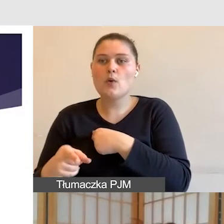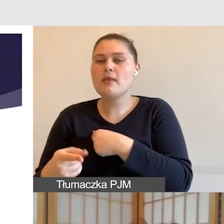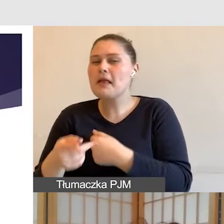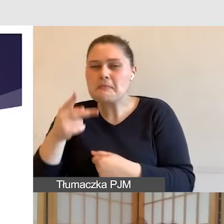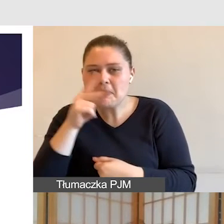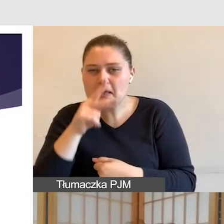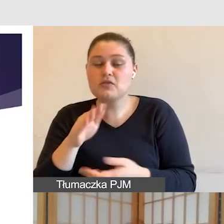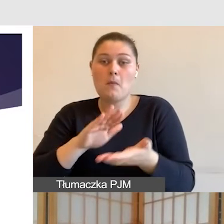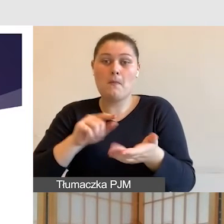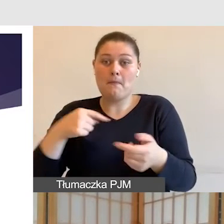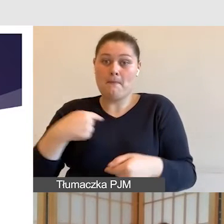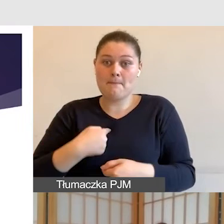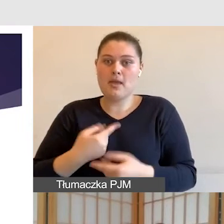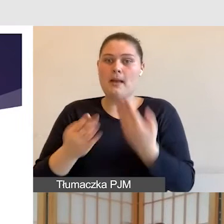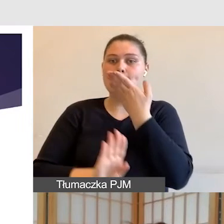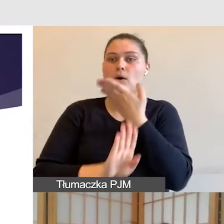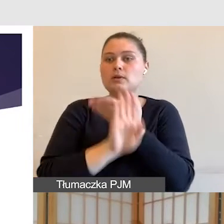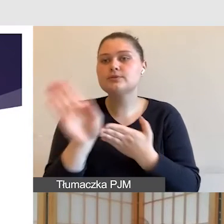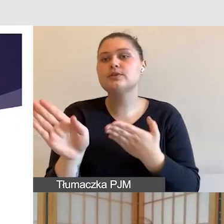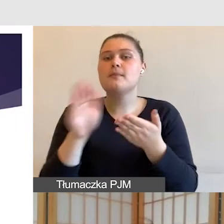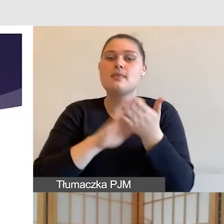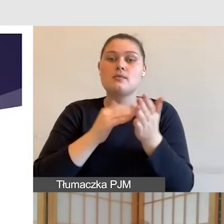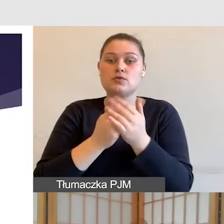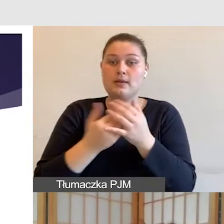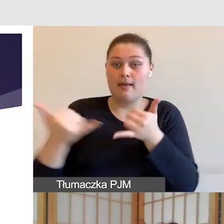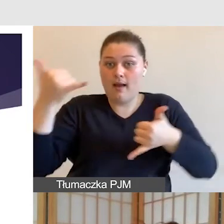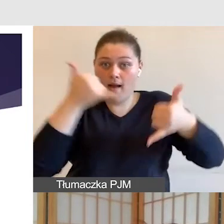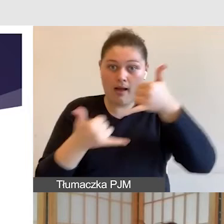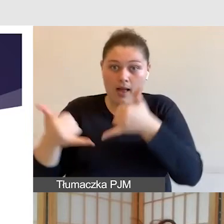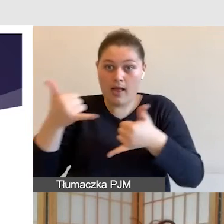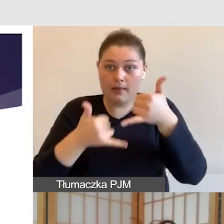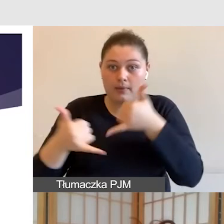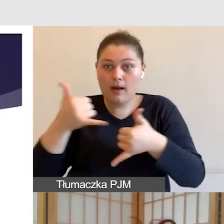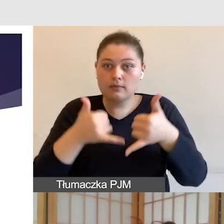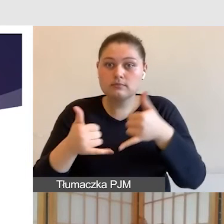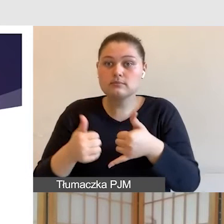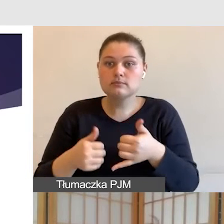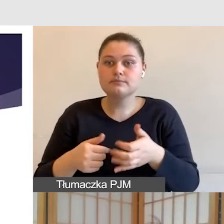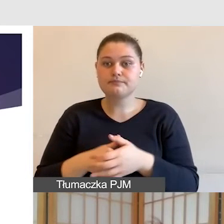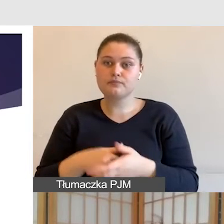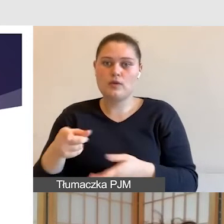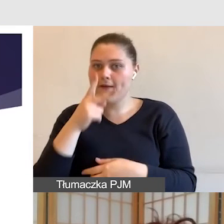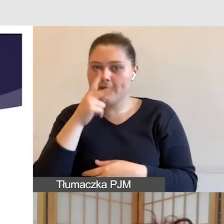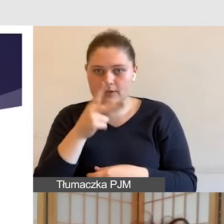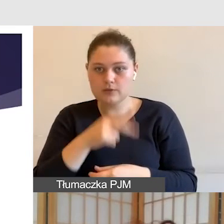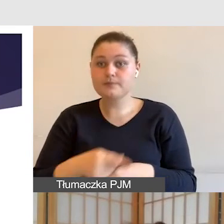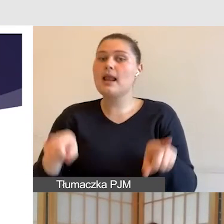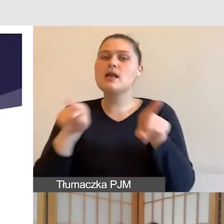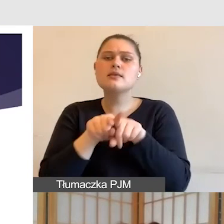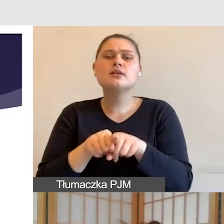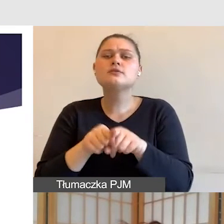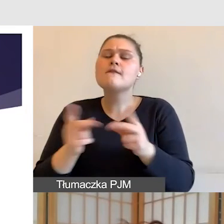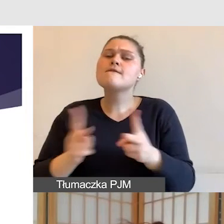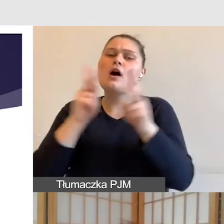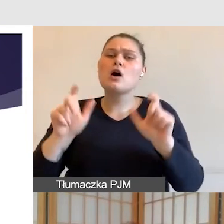chemii. No przede wszystkim tutaj chciałabym zwrócić uwagę na edukację osób dorosłych, która też również była wspomniana we